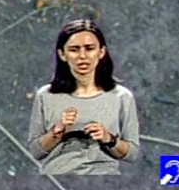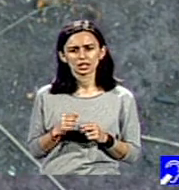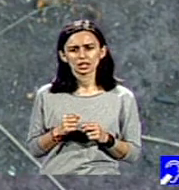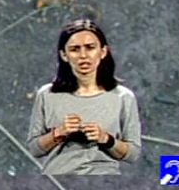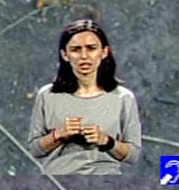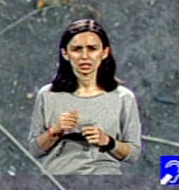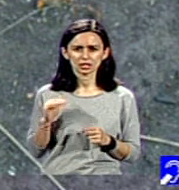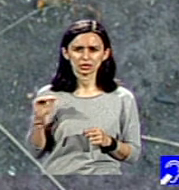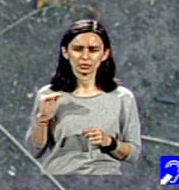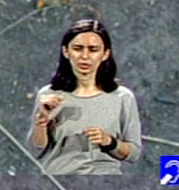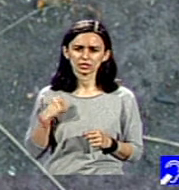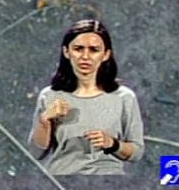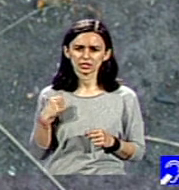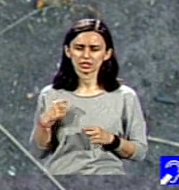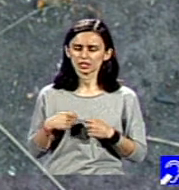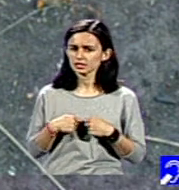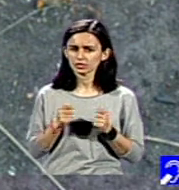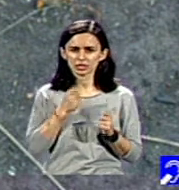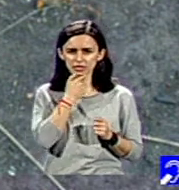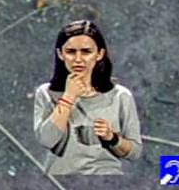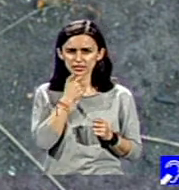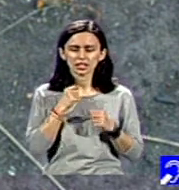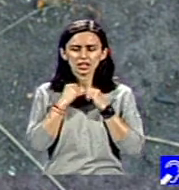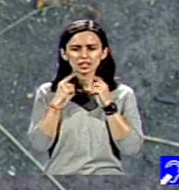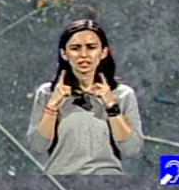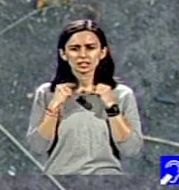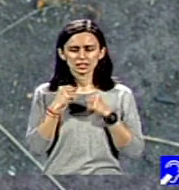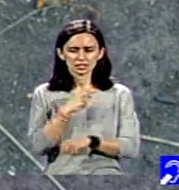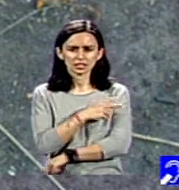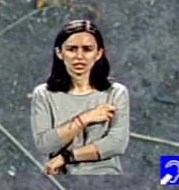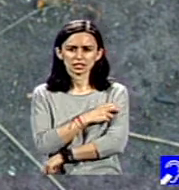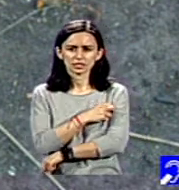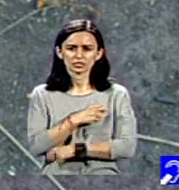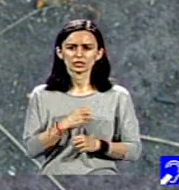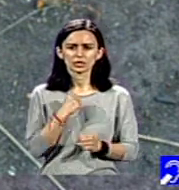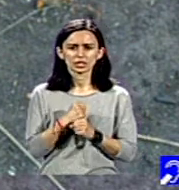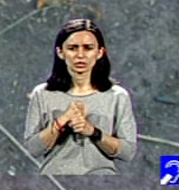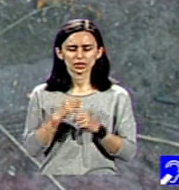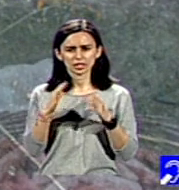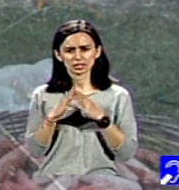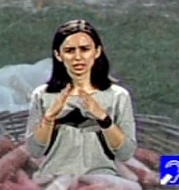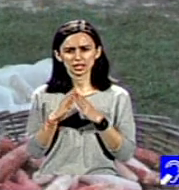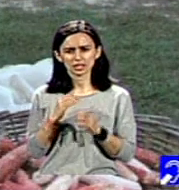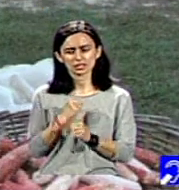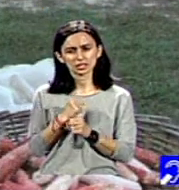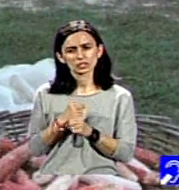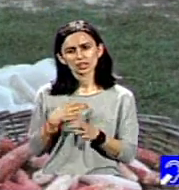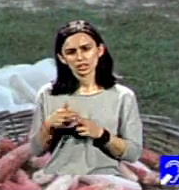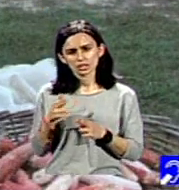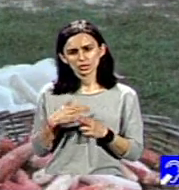de toate vârstele, de la gădiniță, la liceu, lucrează acasă făcând curăcenie,